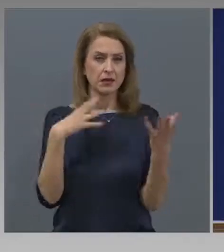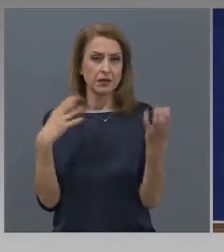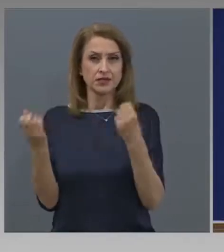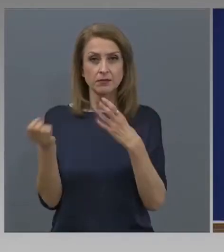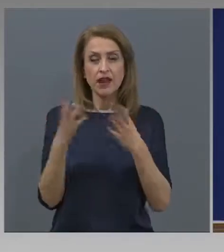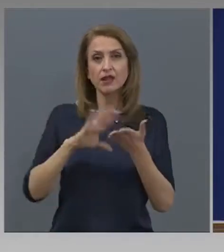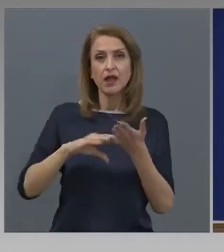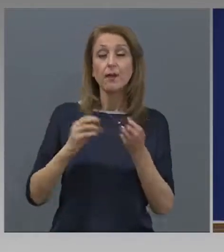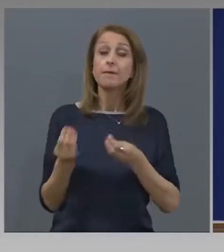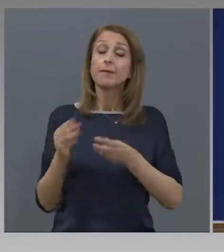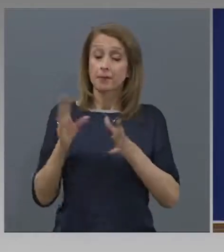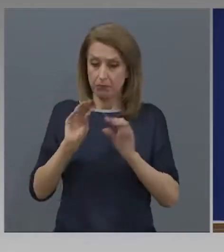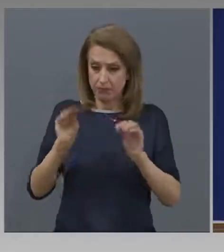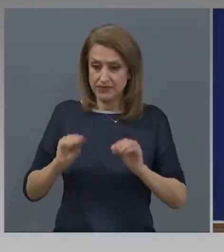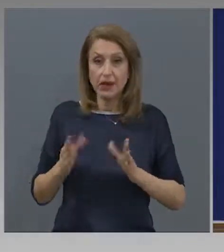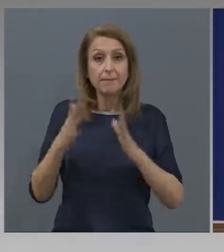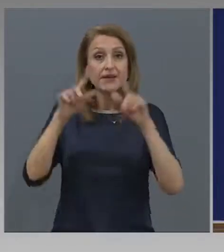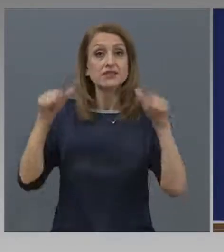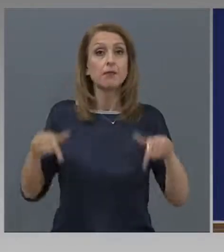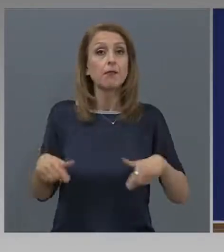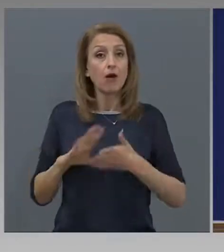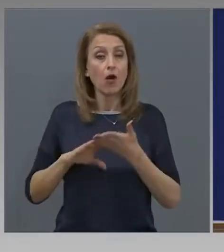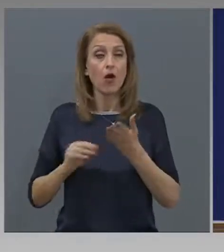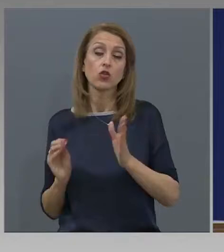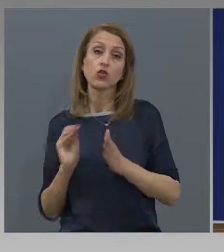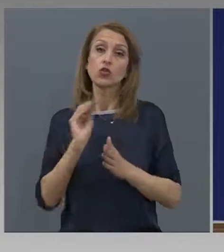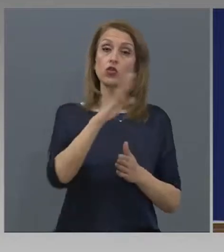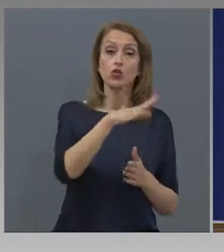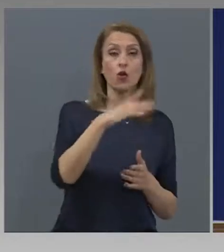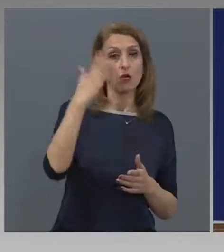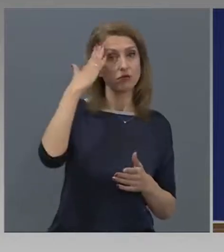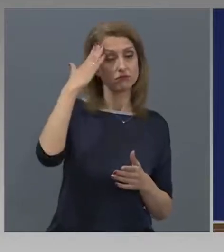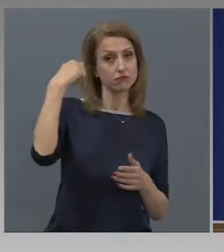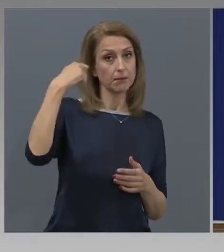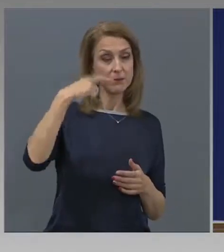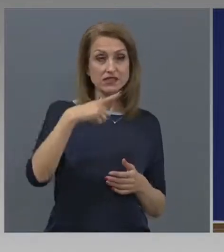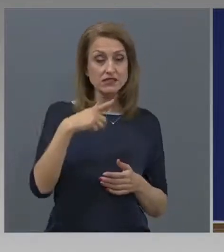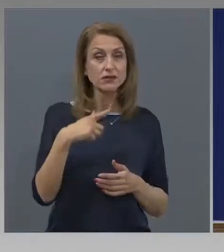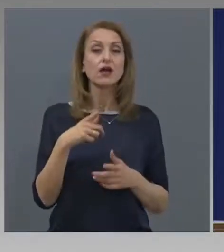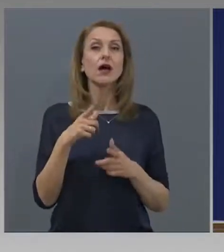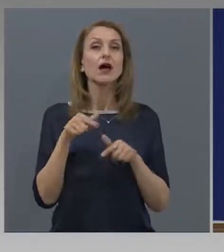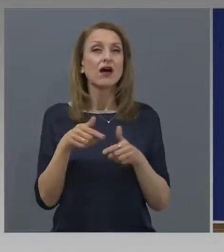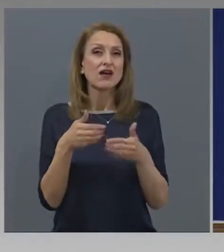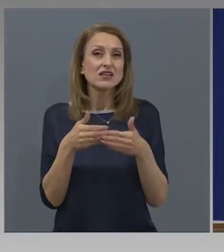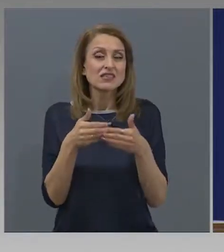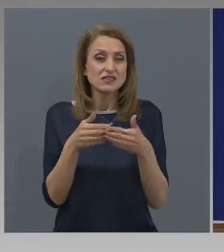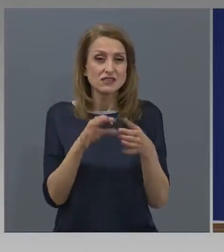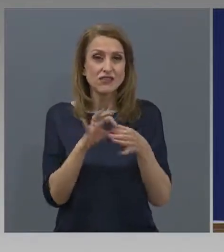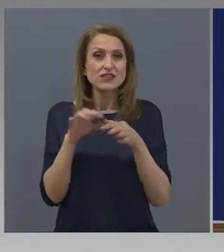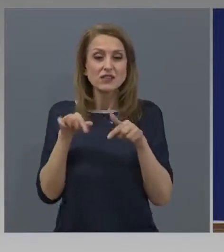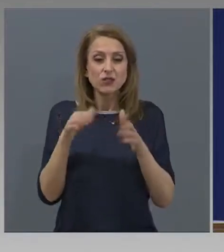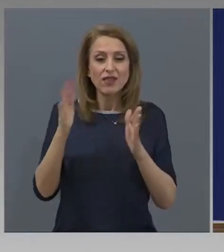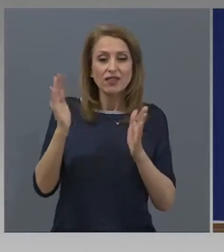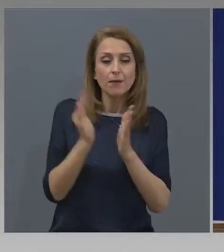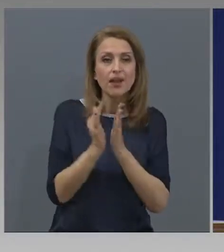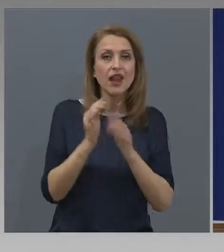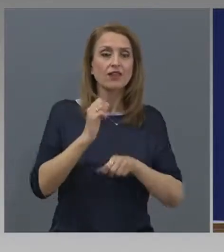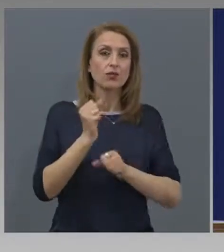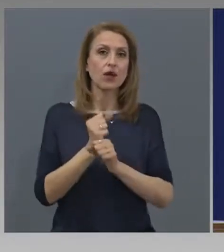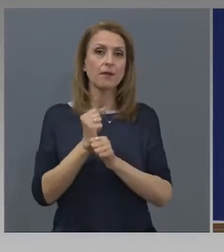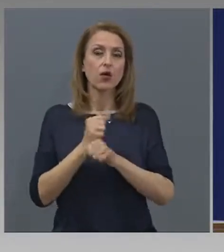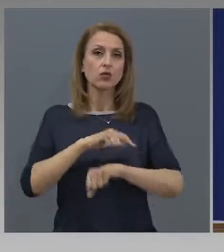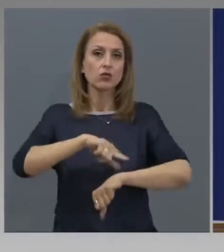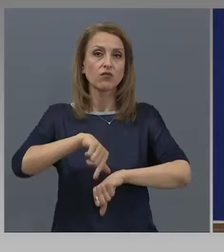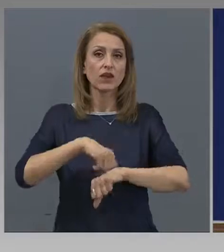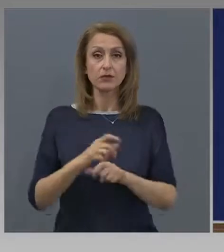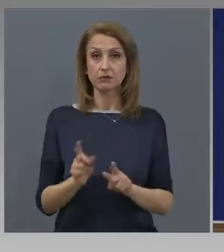медиа изпратиха писмо до премьера, в което искат изключения за частните медиа по отношение на тези намалени работни времената, и като не могат да се